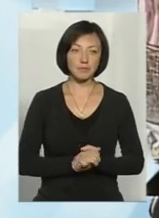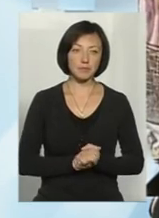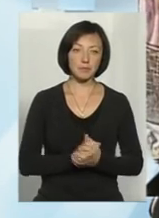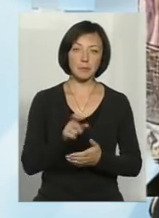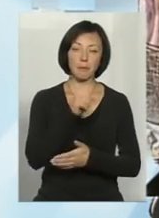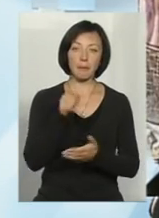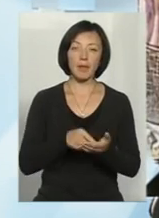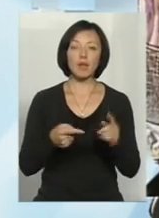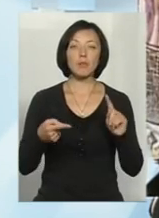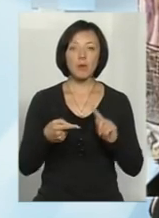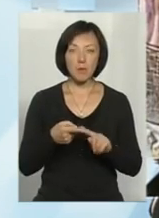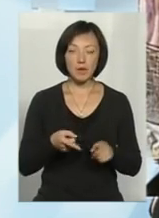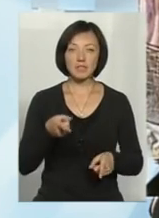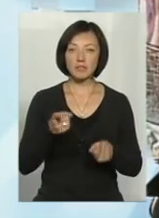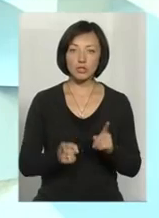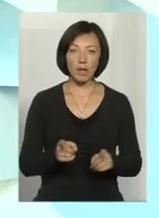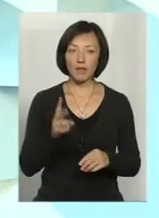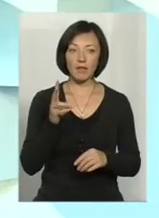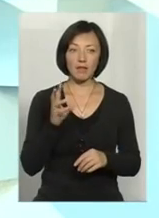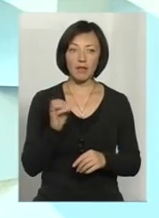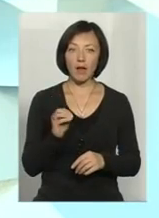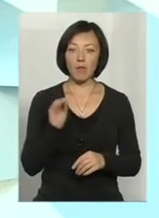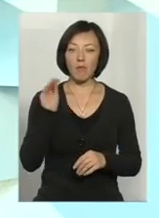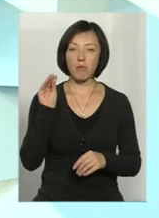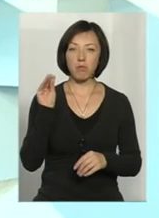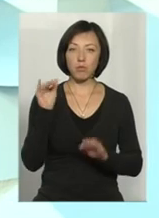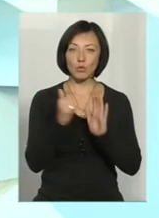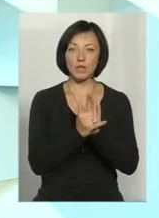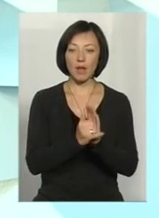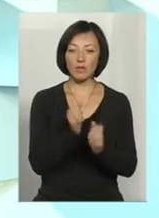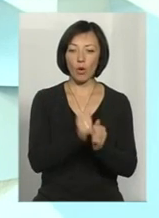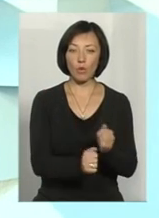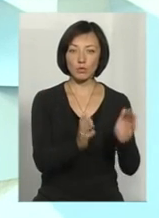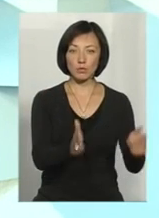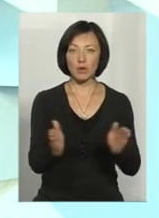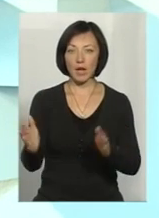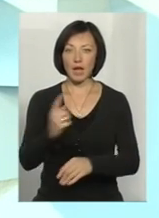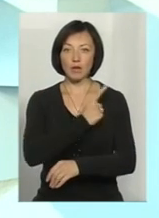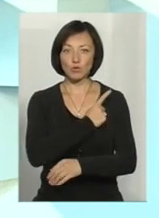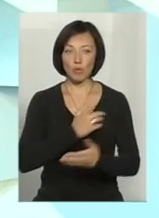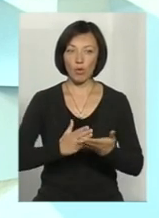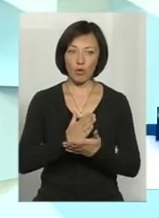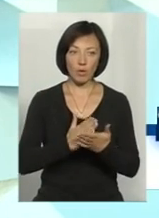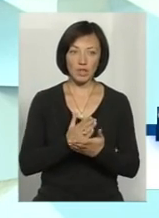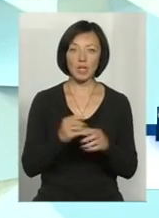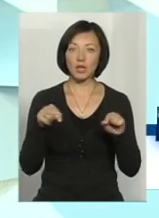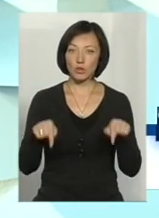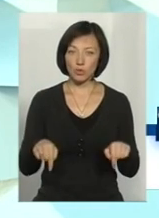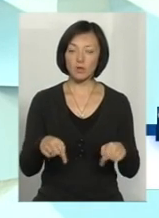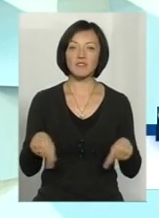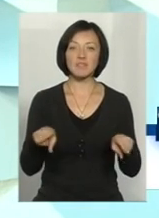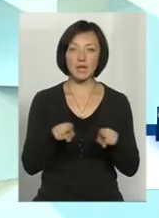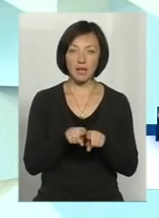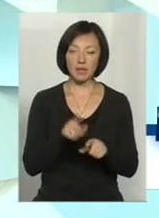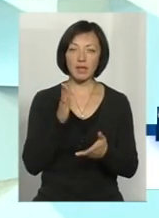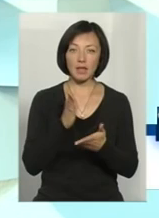По-перше, звичайно, не поставиш на кожному кроці жодних інспекторів, жодну службу охорони. І тут все-таки